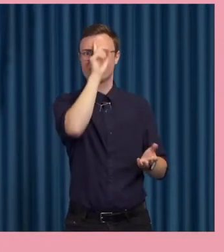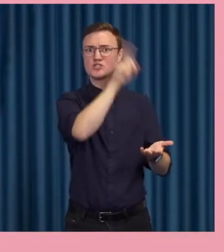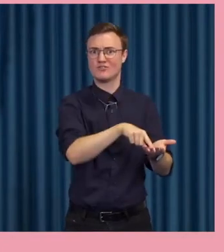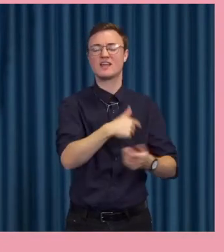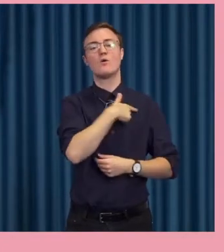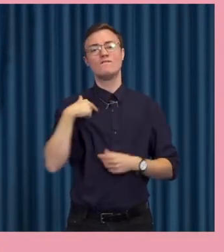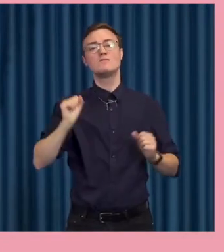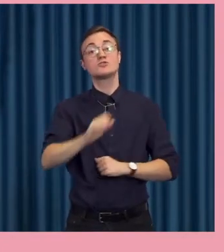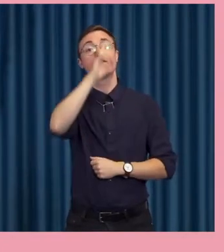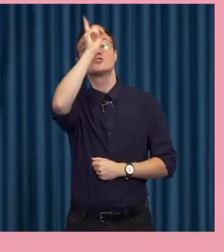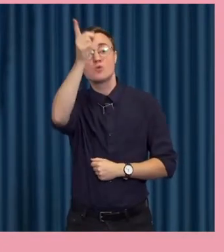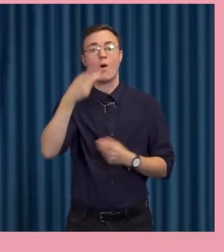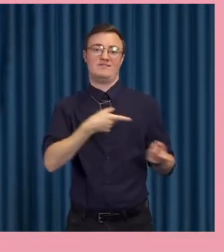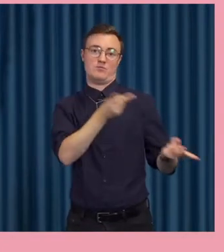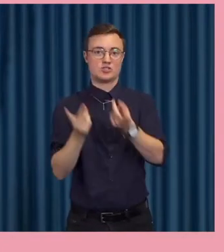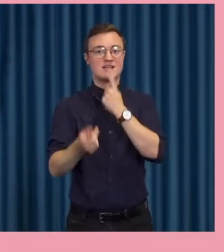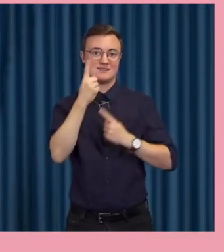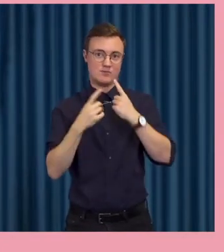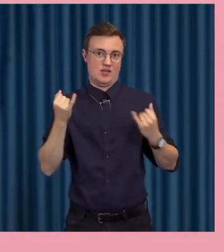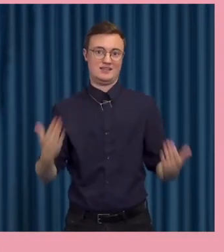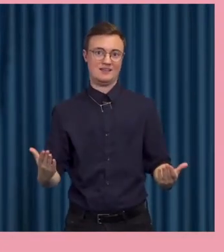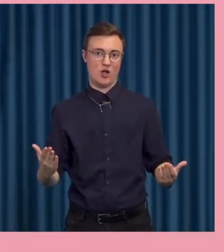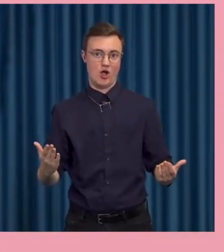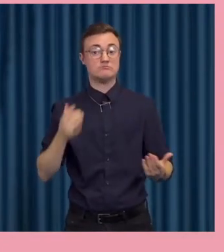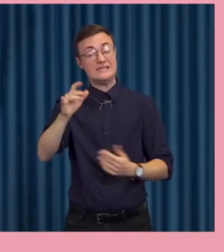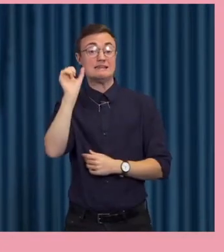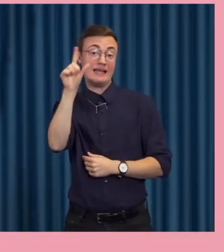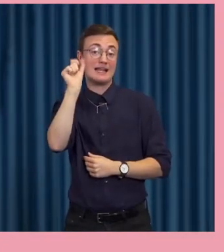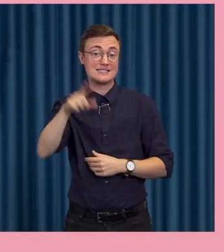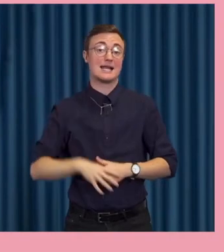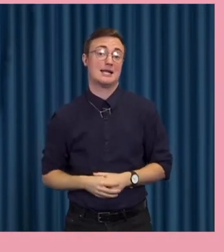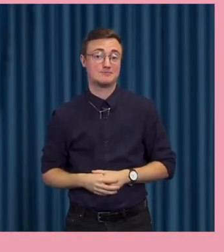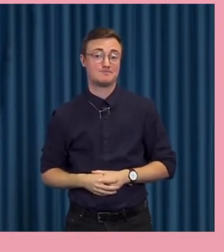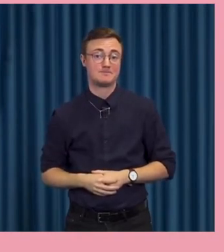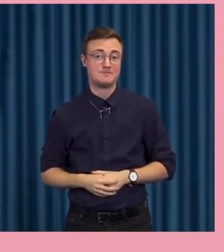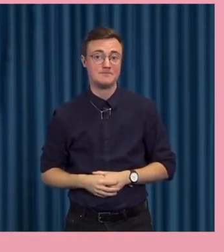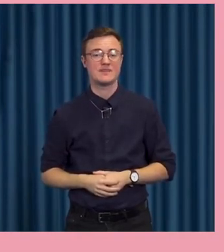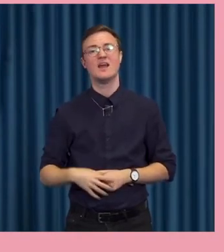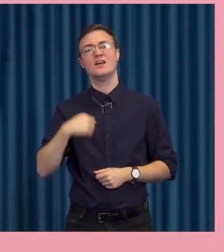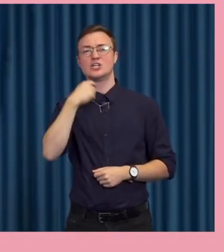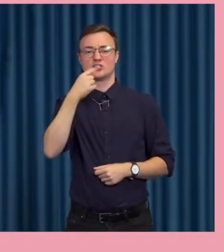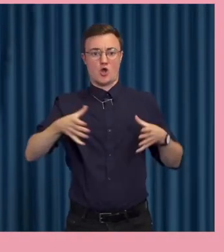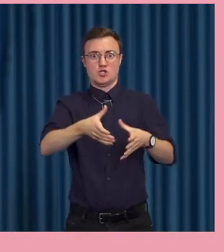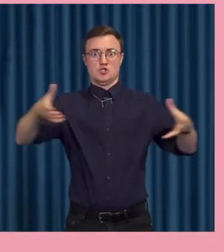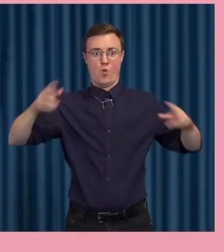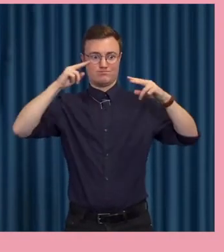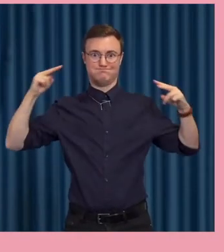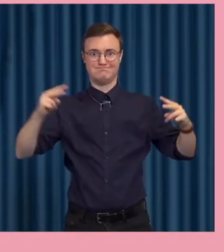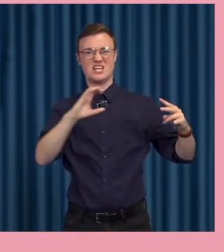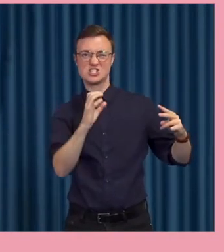det demokratiska samtalet idag genom den här typen av digitalisering. Storskalighet nämner jag lite specifikt för att